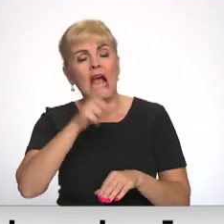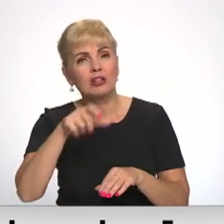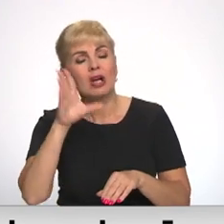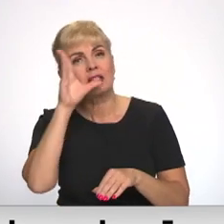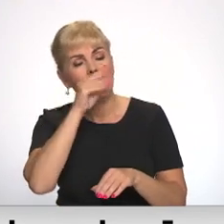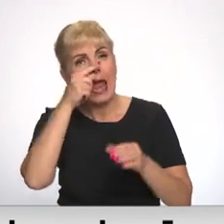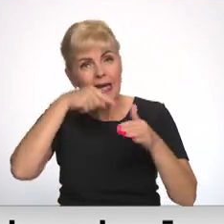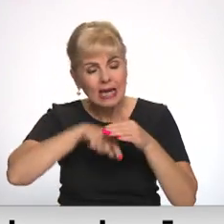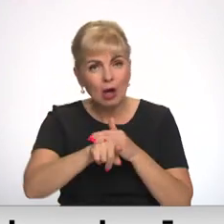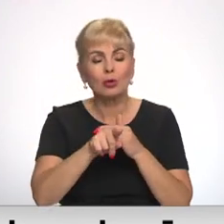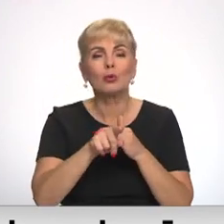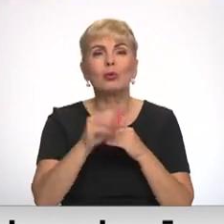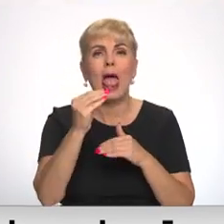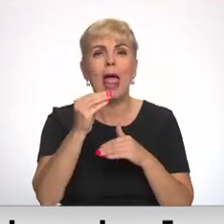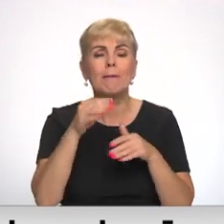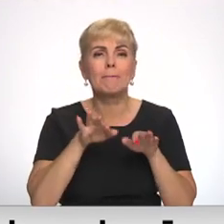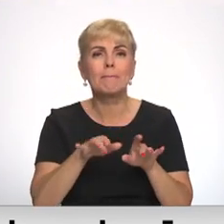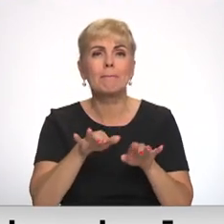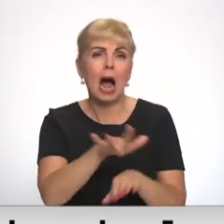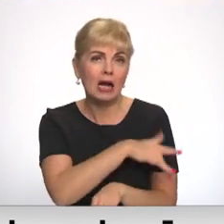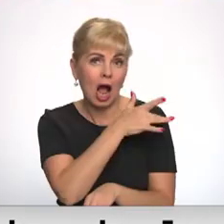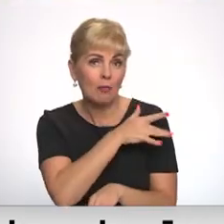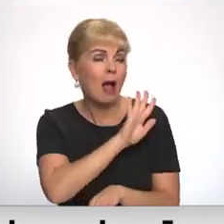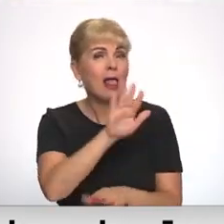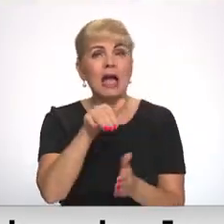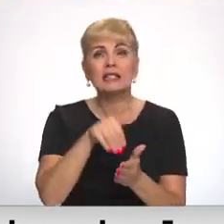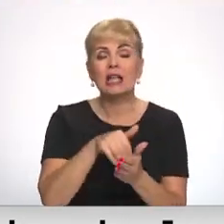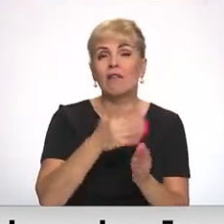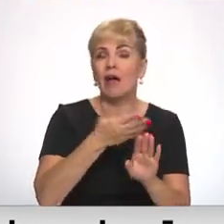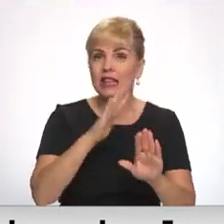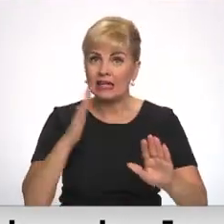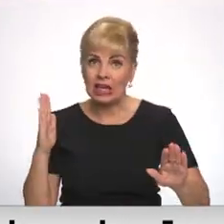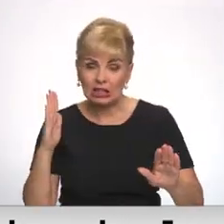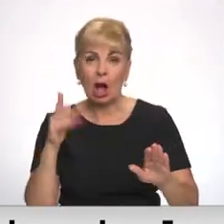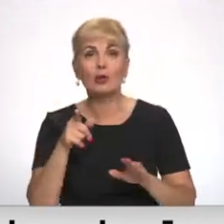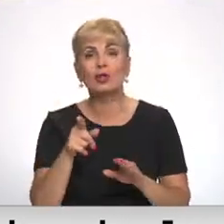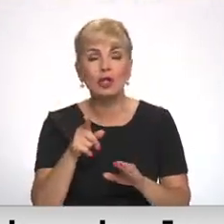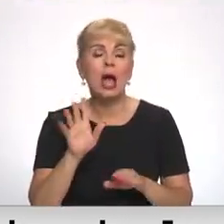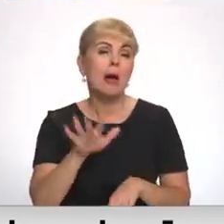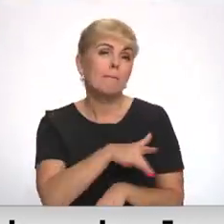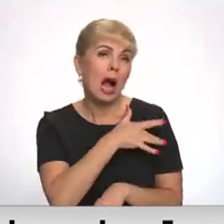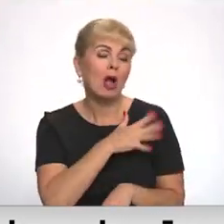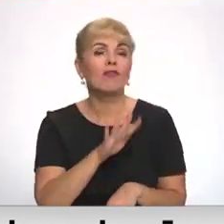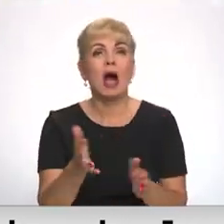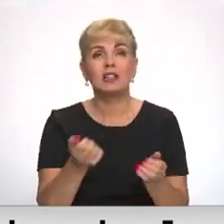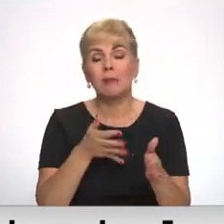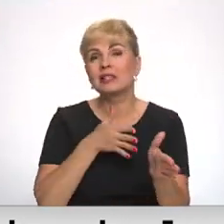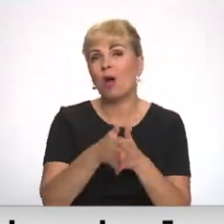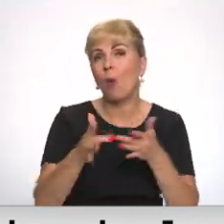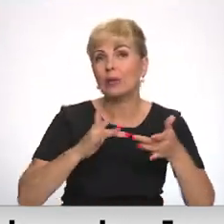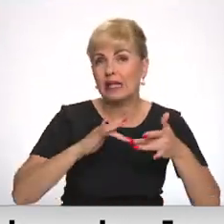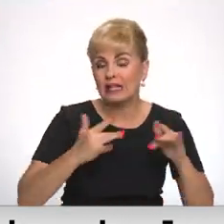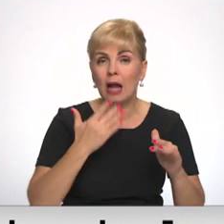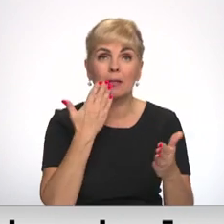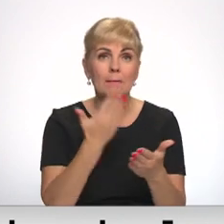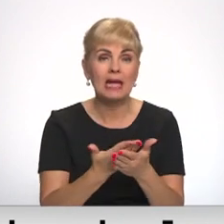Un vairāk stāstīja Kozins. Lai nestāvētu garās rindās tautas valsts pakalpojums, var saņemt internetā. Piemēram,